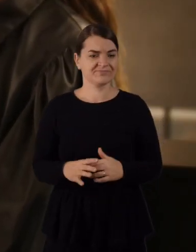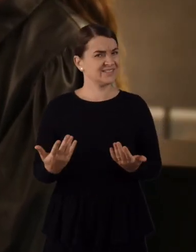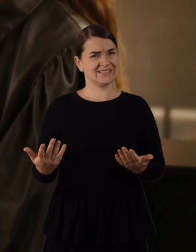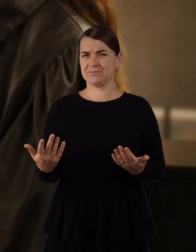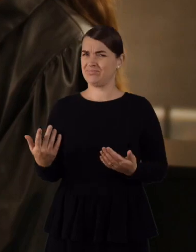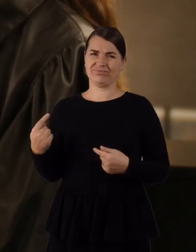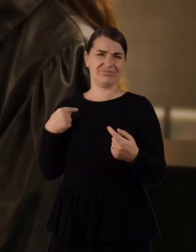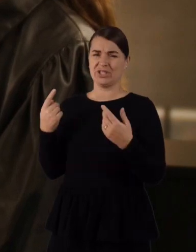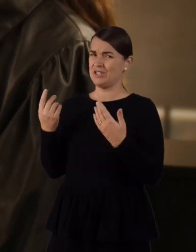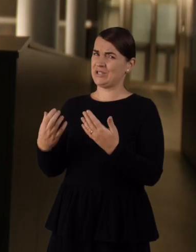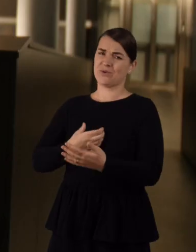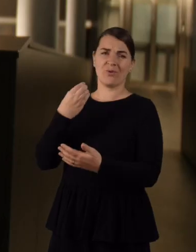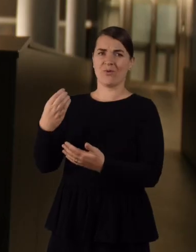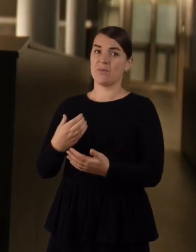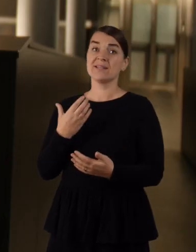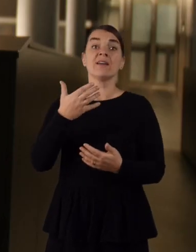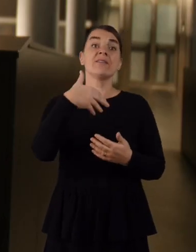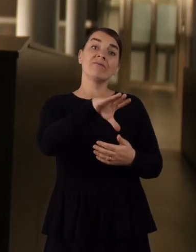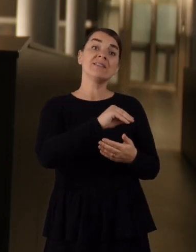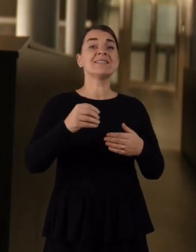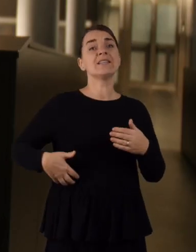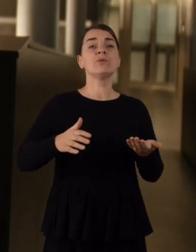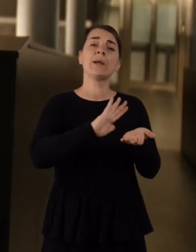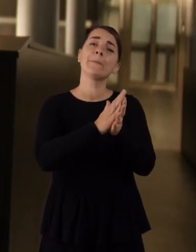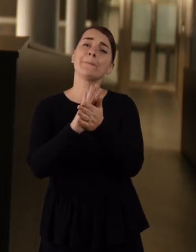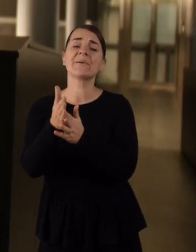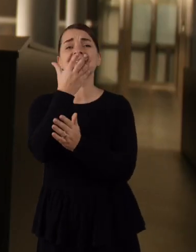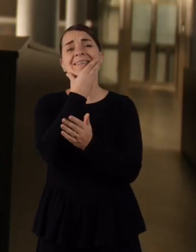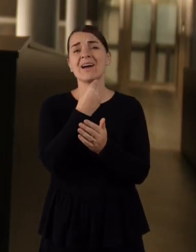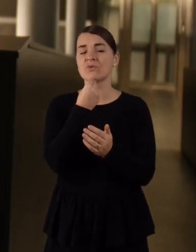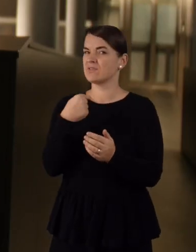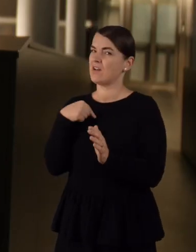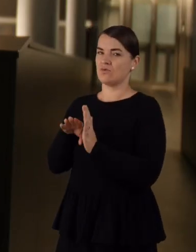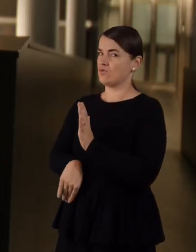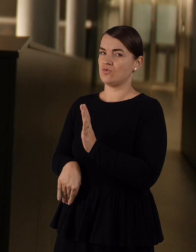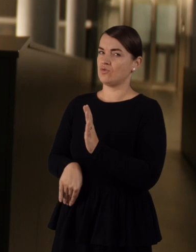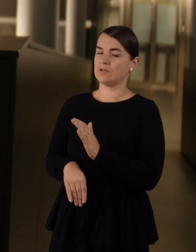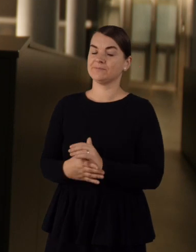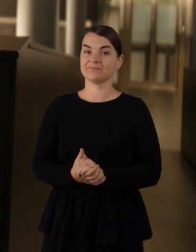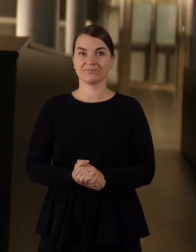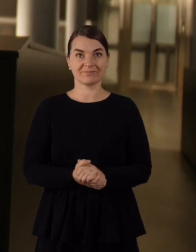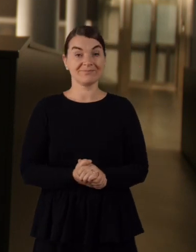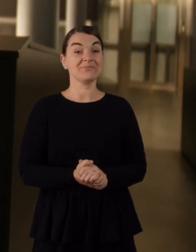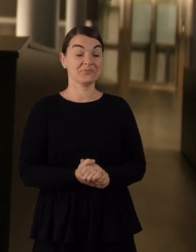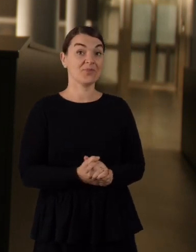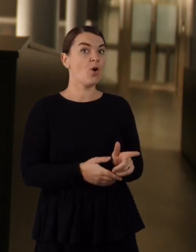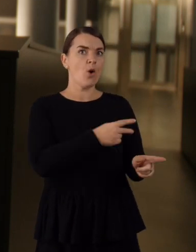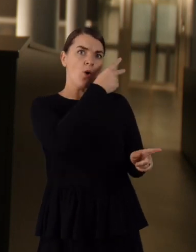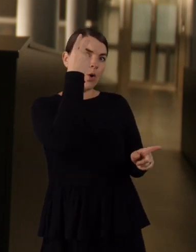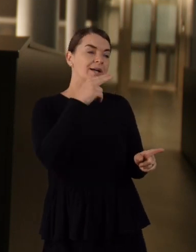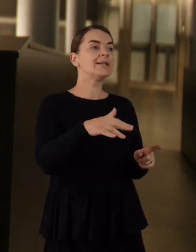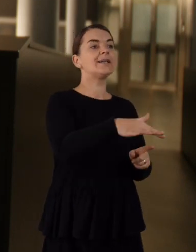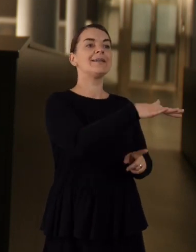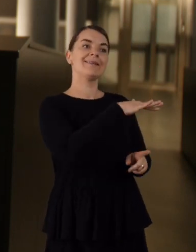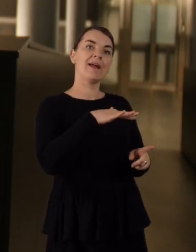Jau toks nevalybės, kad siaubas. Nu, visi pakankamai tvarkingi, susilaižiai ir gražus. Jo, aš netvarkingiausias vis taip. Tai